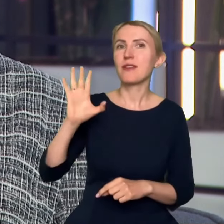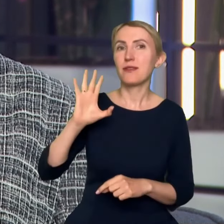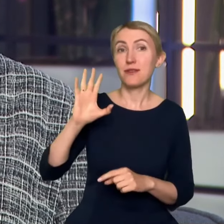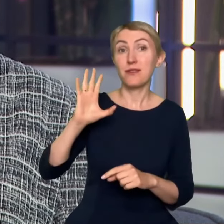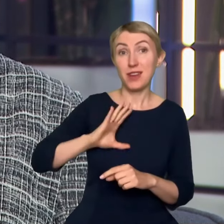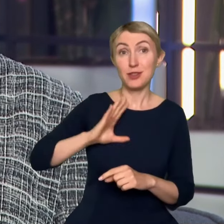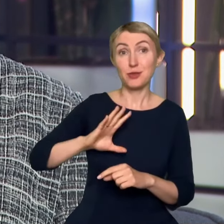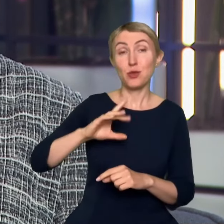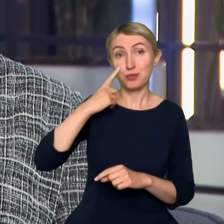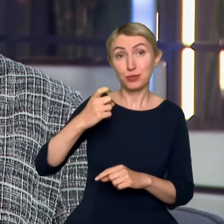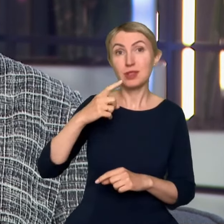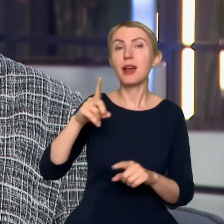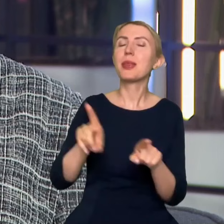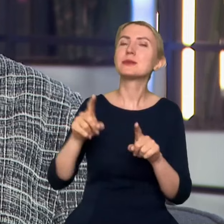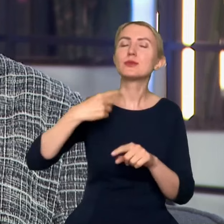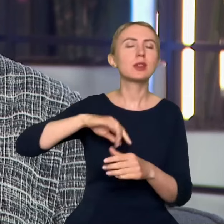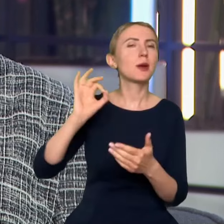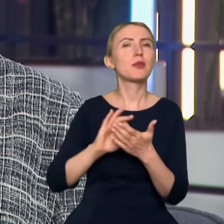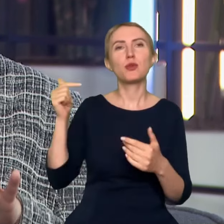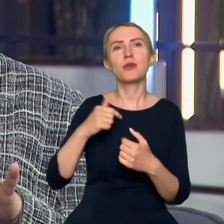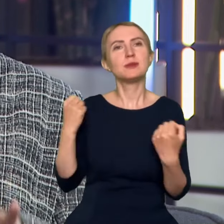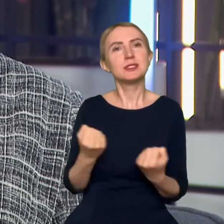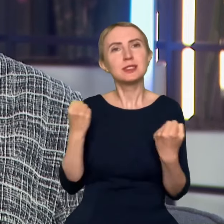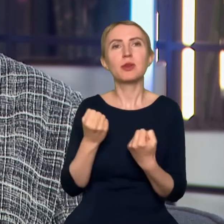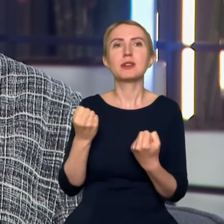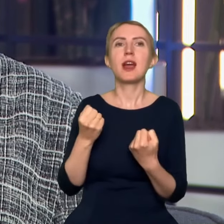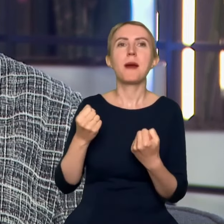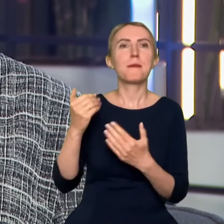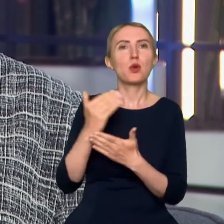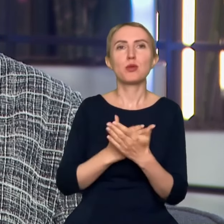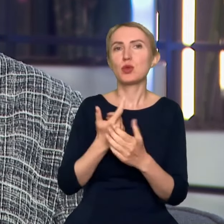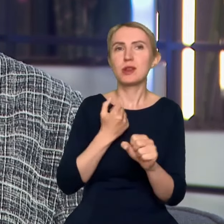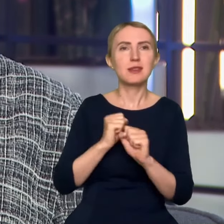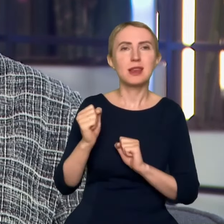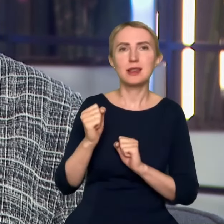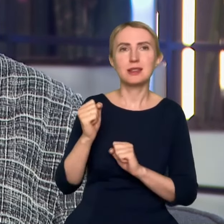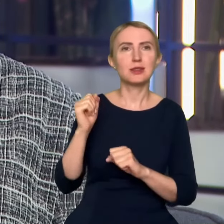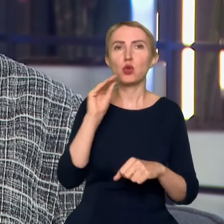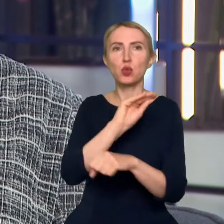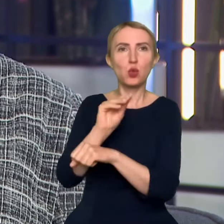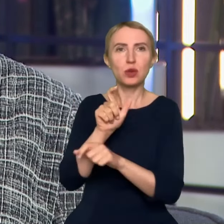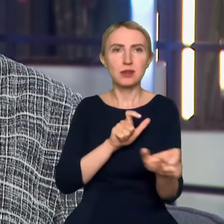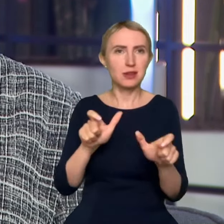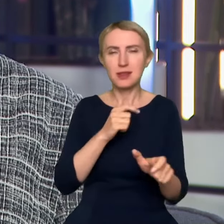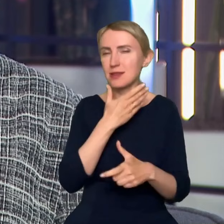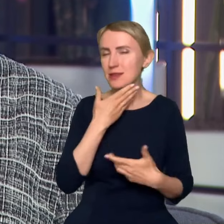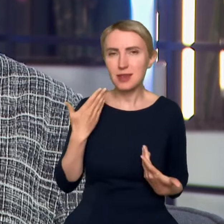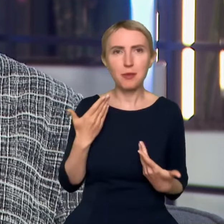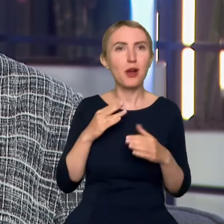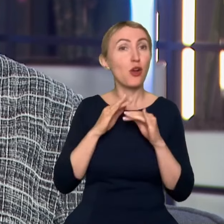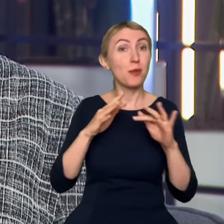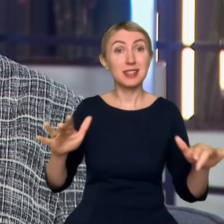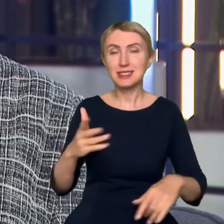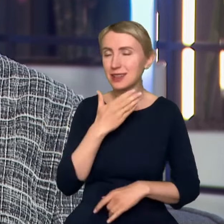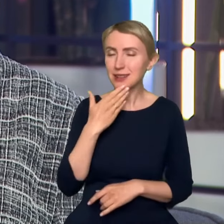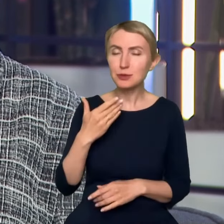powinniśmy już dążyć do tego, żeby takie platformy, które nie są w żaden sposób odgórnie sterowane, które nie są komercyjne, żeby one dalej